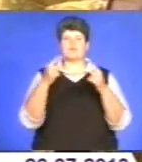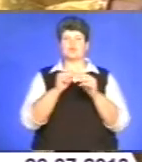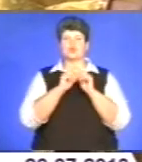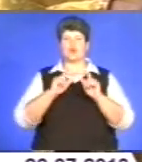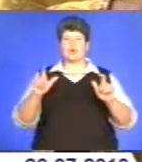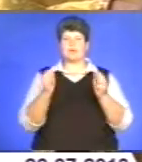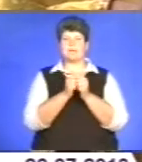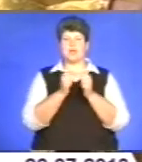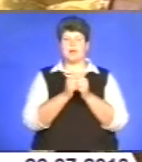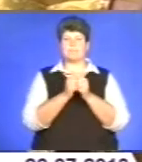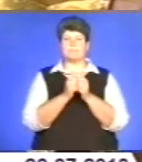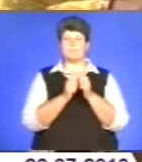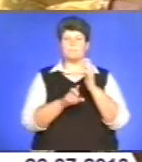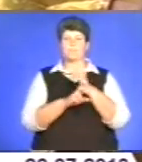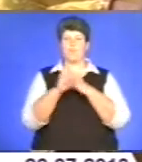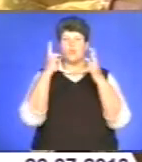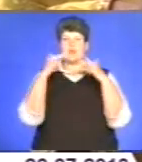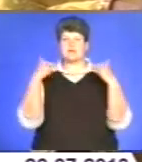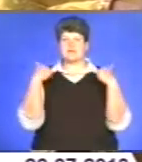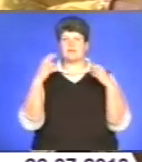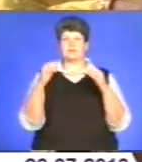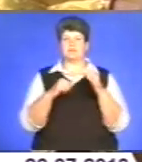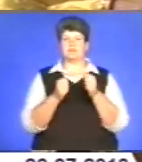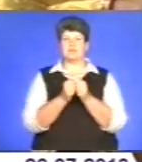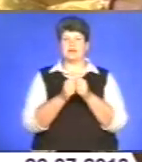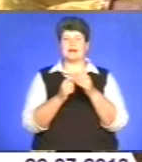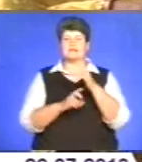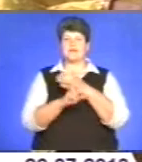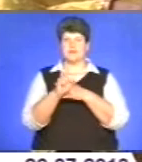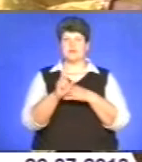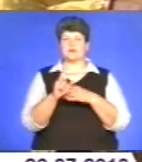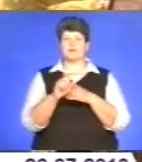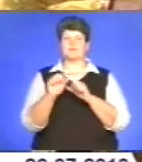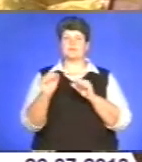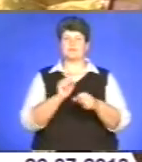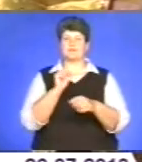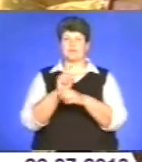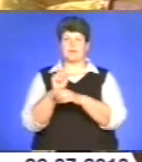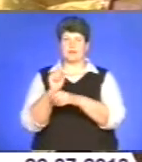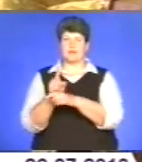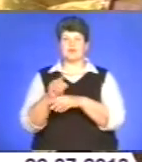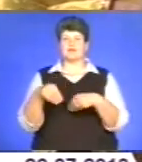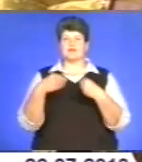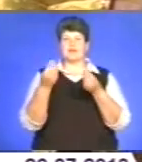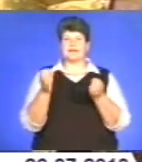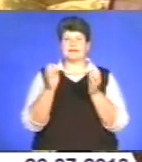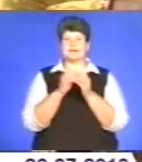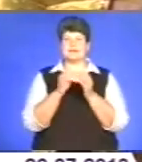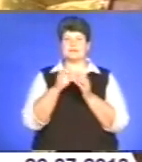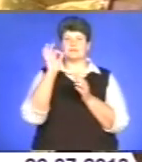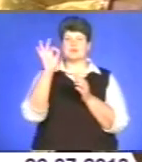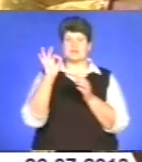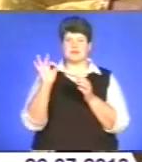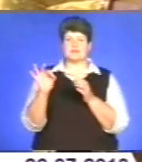при монастирях та церквах. Він розпорядив, що давали десятину на утримання